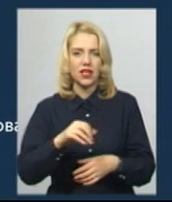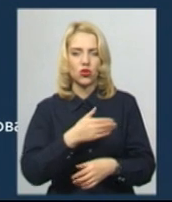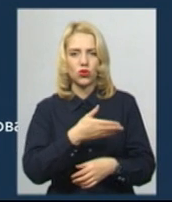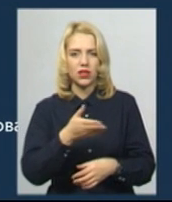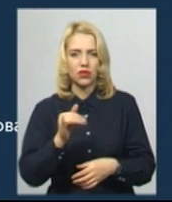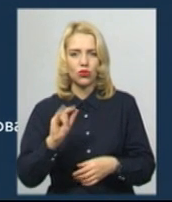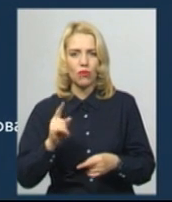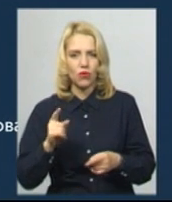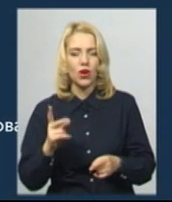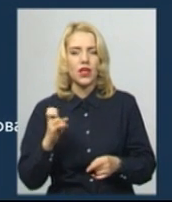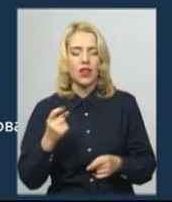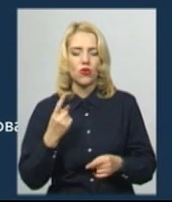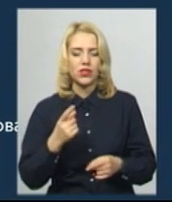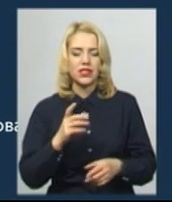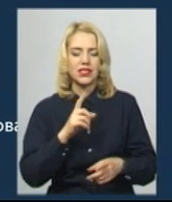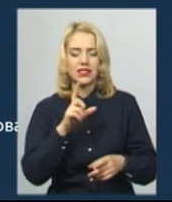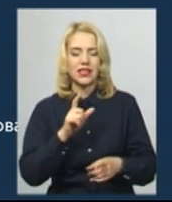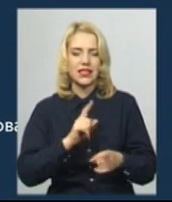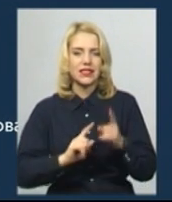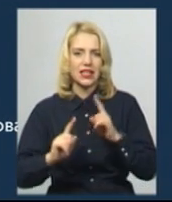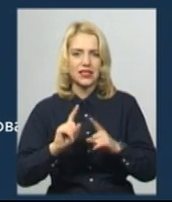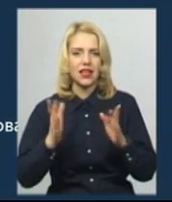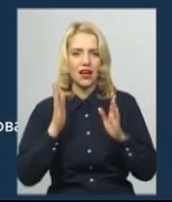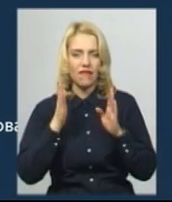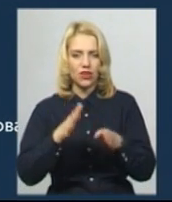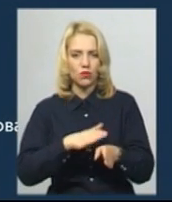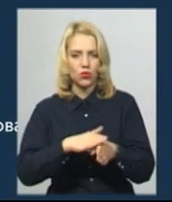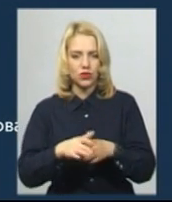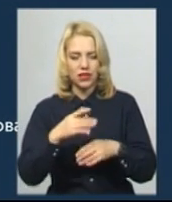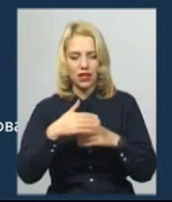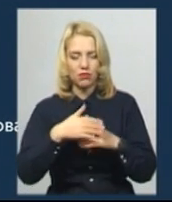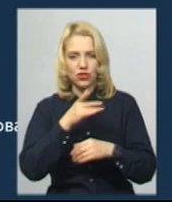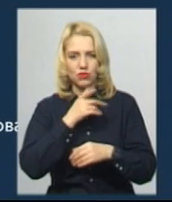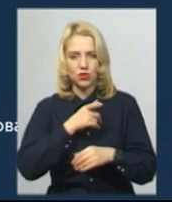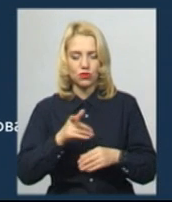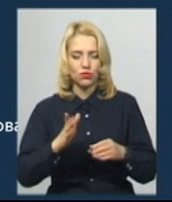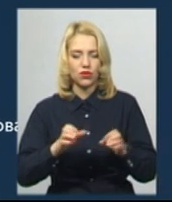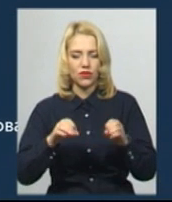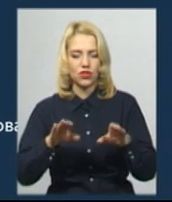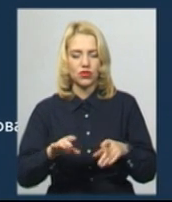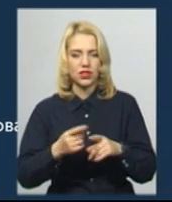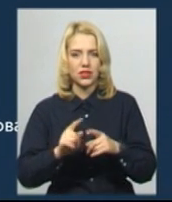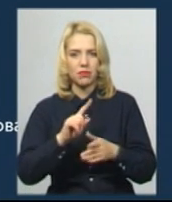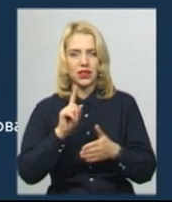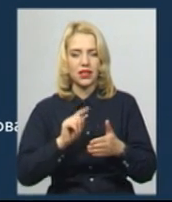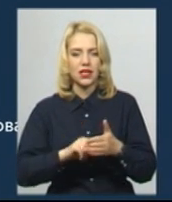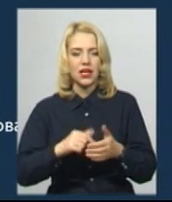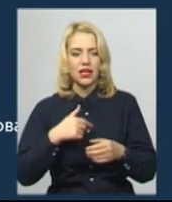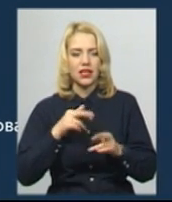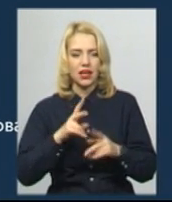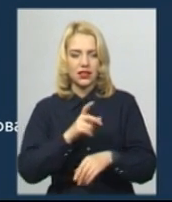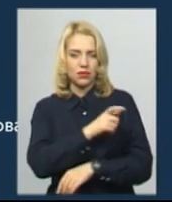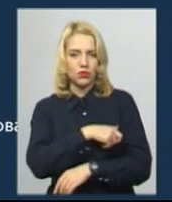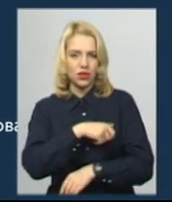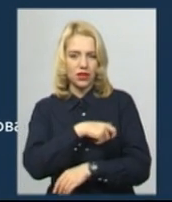на одній з сесій, яка має відбутися найближчим часом, буде вирішуватися це питання. І як депутати